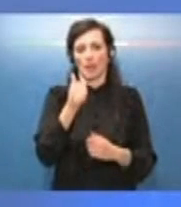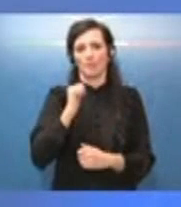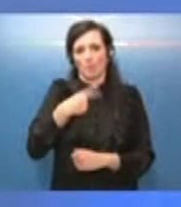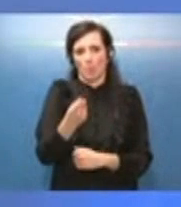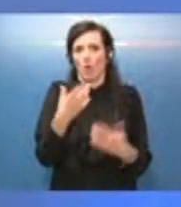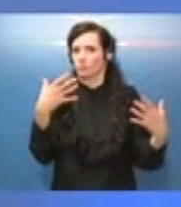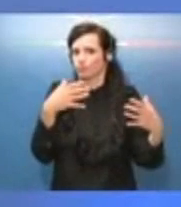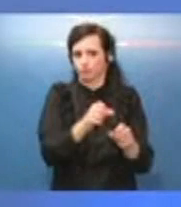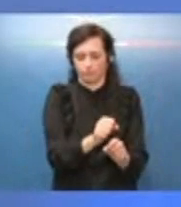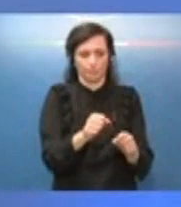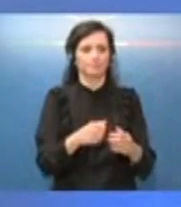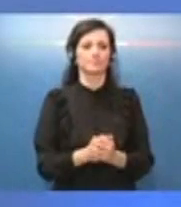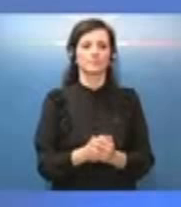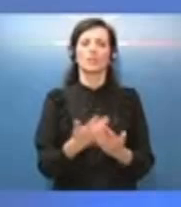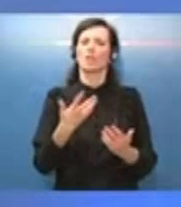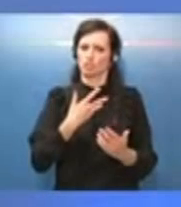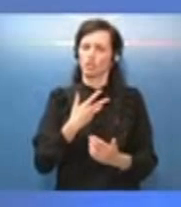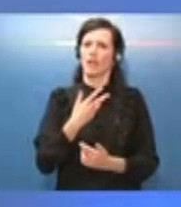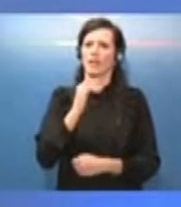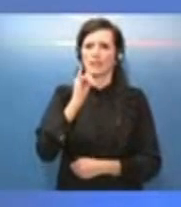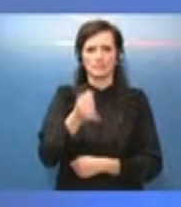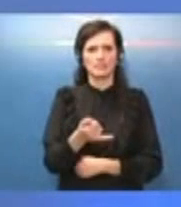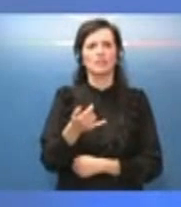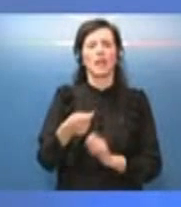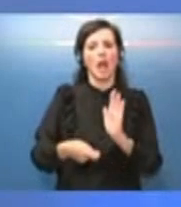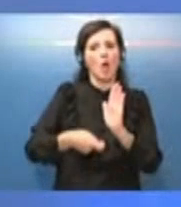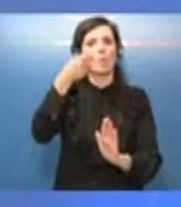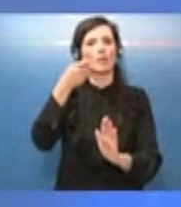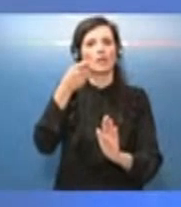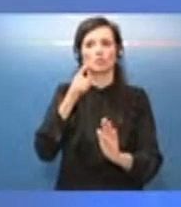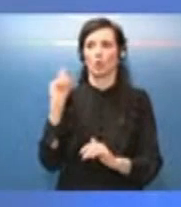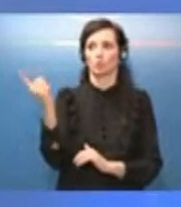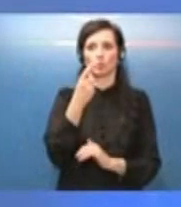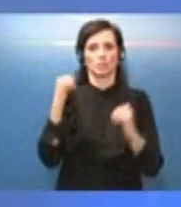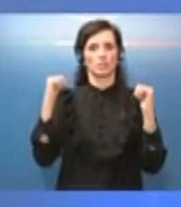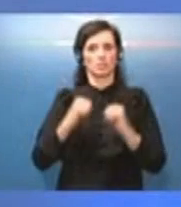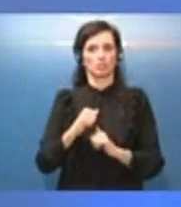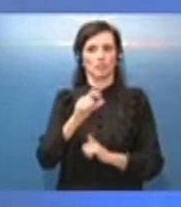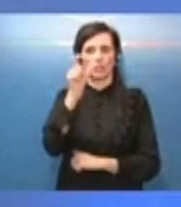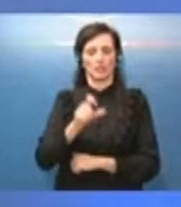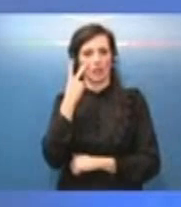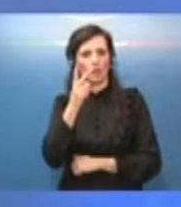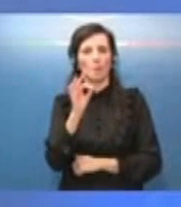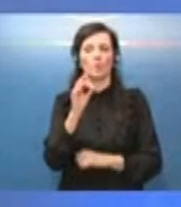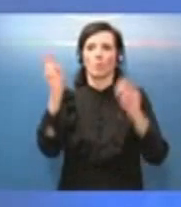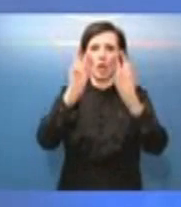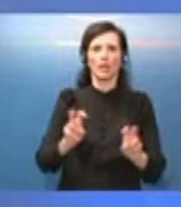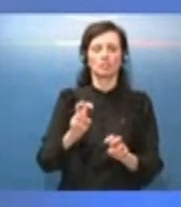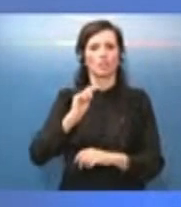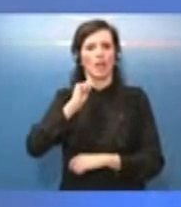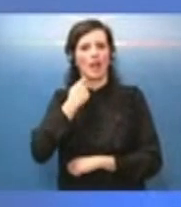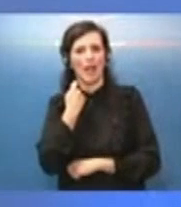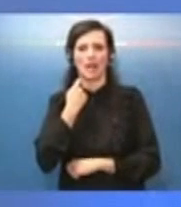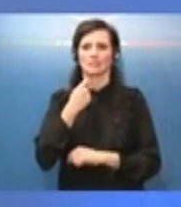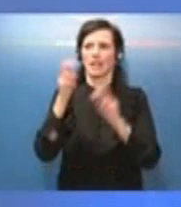però un aumento in particolare che colpisce un po' tutti gli italiani dell'aumento del prezzo dell'energia, del gas e dell'energia